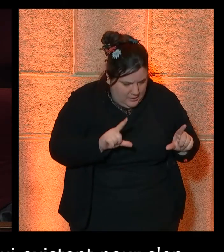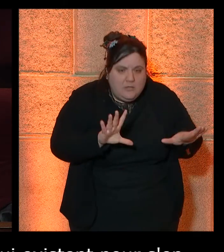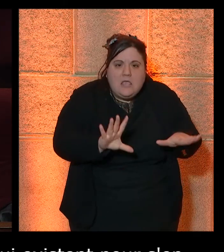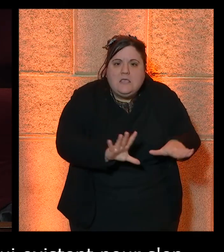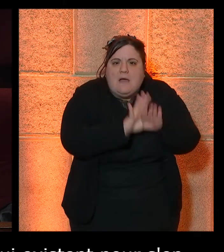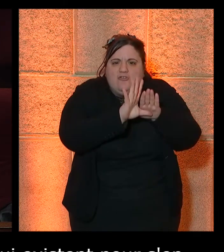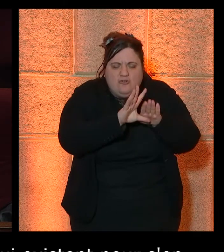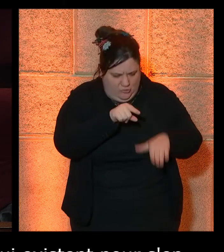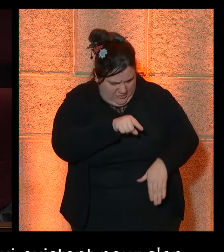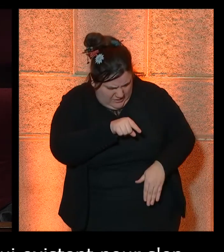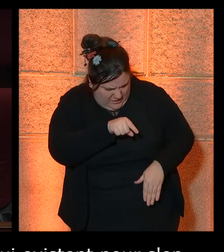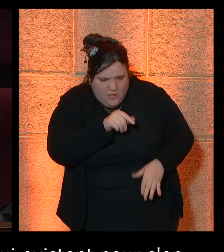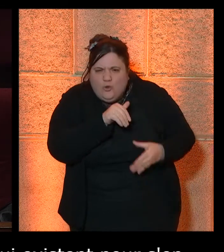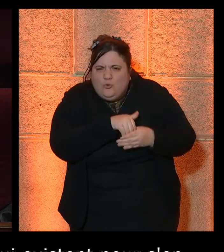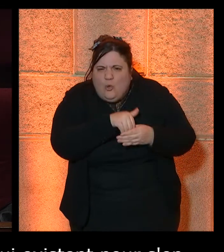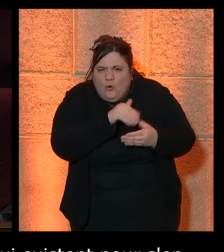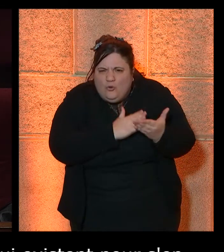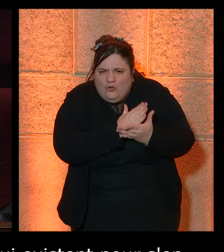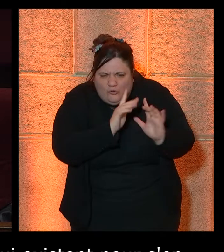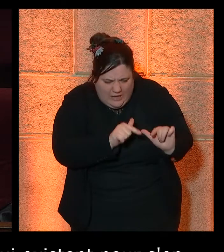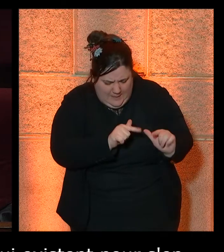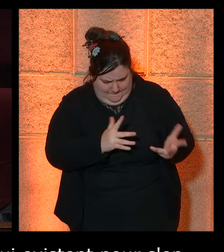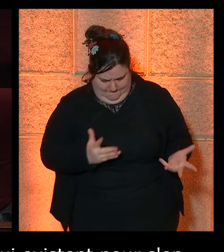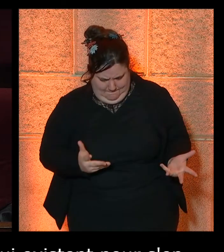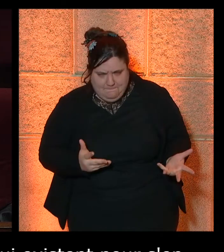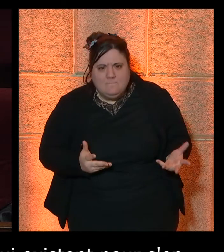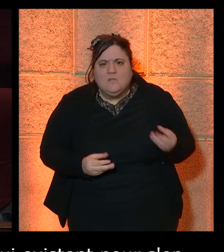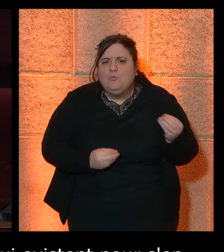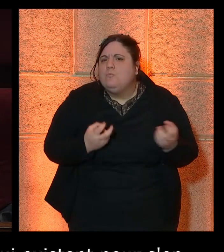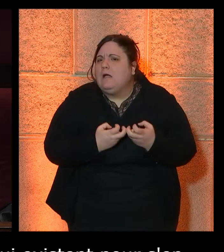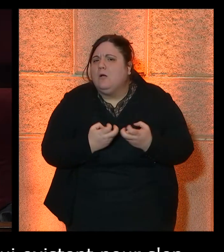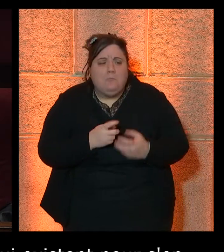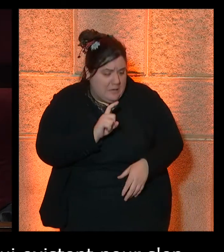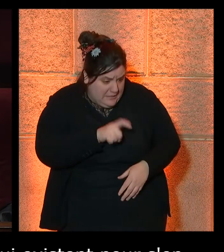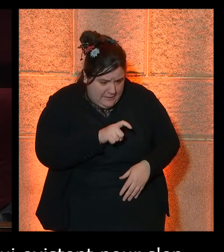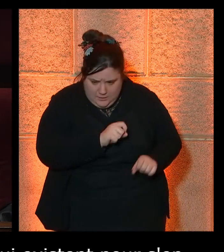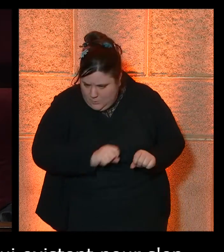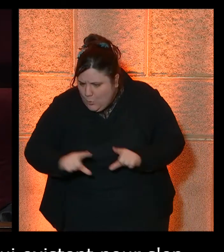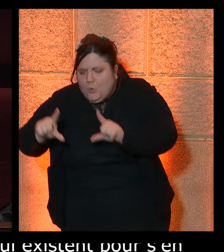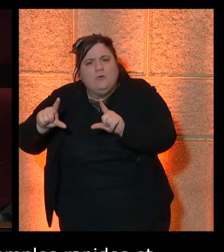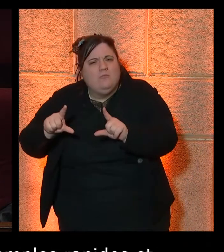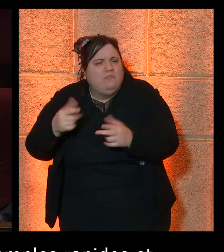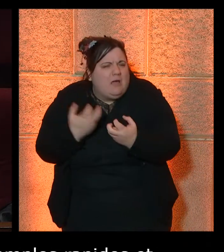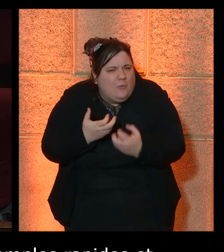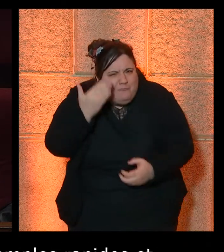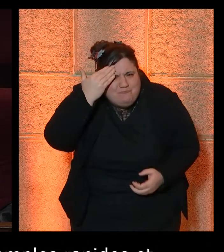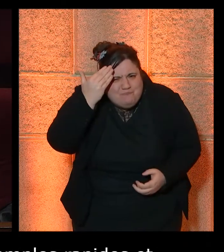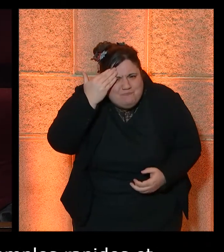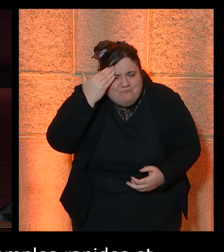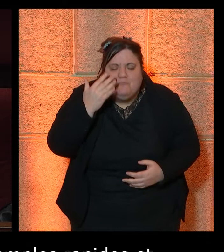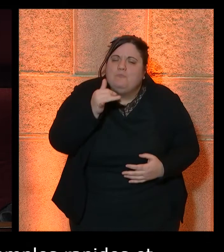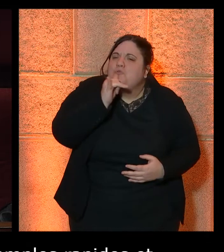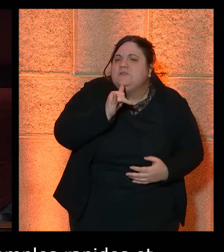et qu'elle me permet par exemple de déclencher un événement sur un site internet, comme vous savez on a souvent ces petites icônes avec une